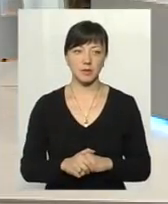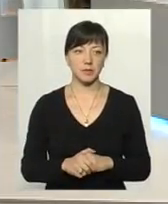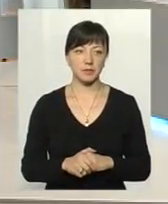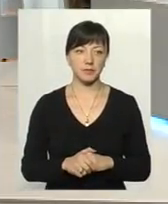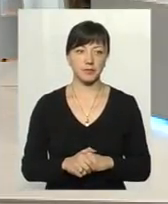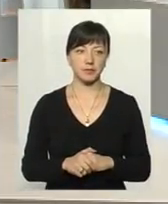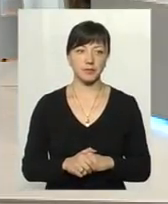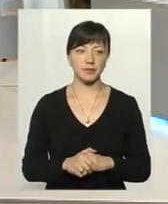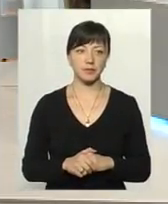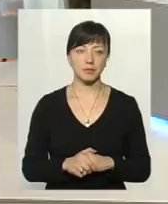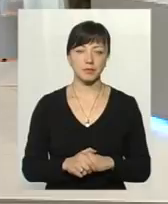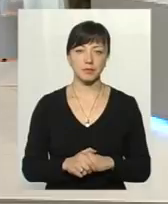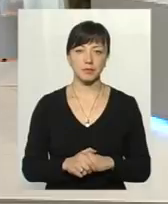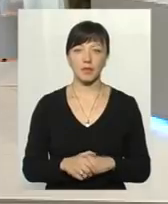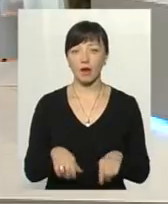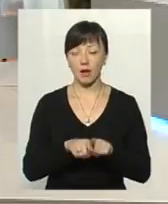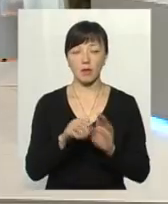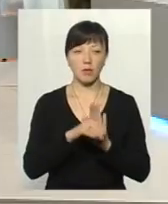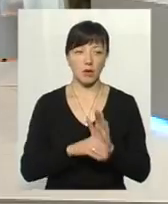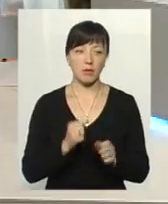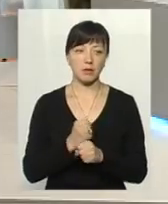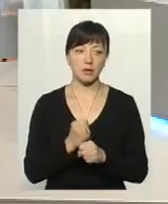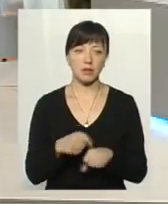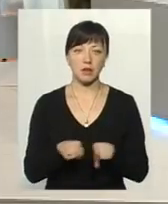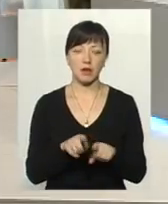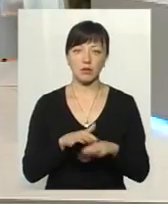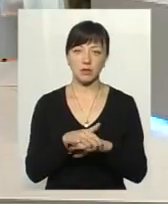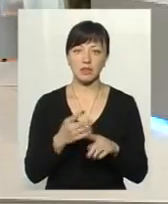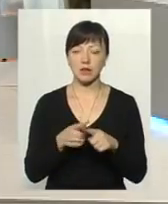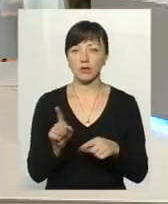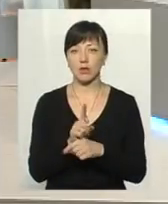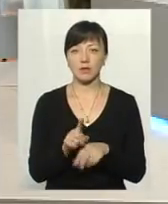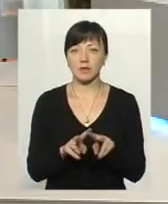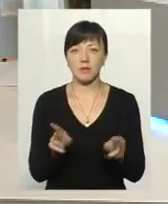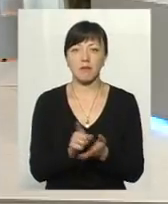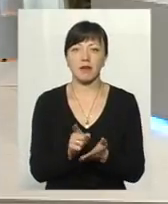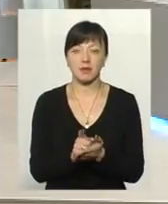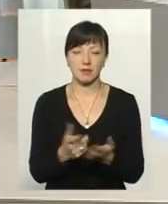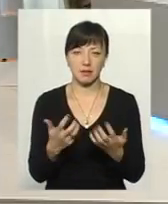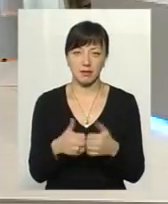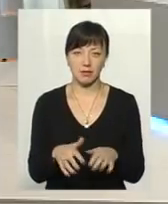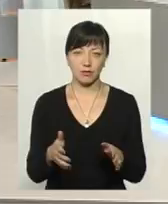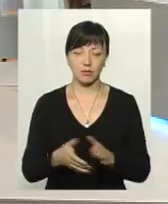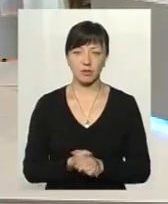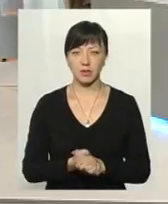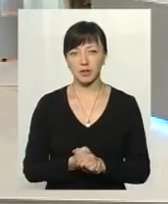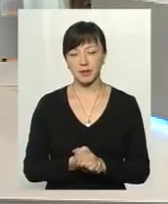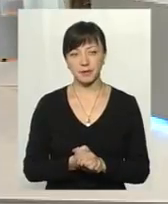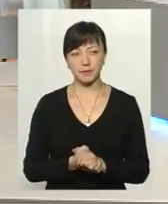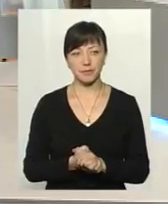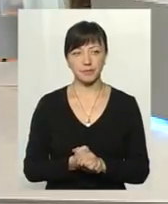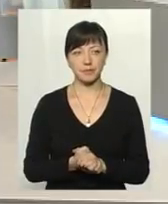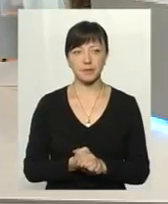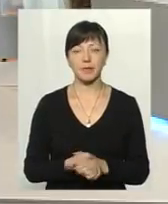маємо те, що маємо. Тобто, така програма дії і вона так розраховує. Така тобто, норма, тут це все рівно пенсія нараховується. Тут теж є повідні норми.